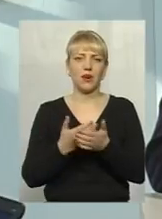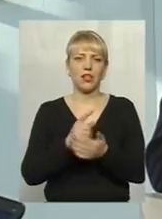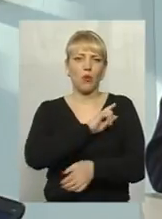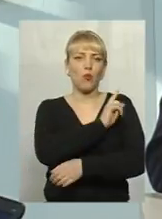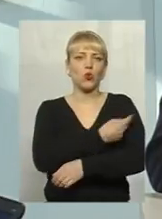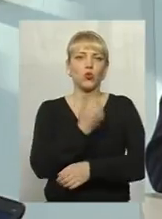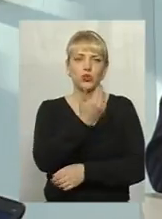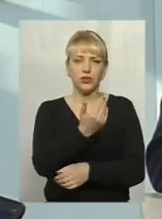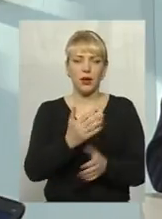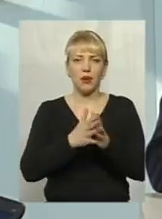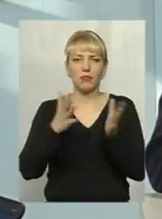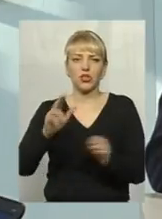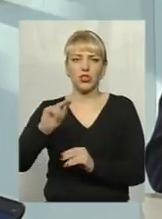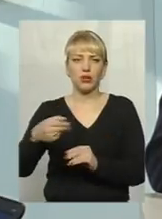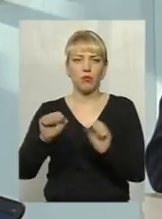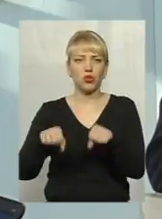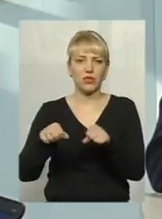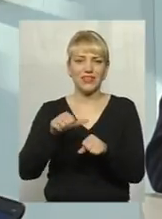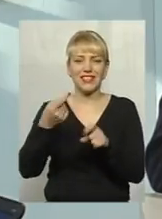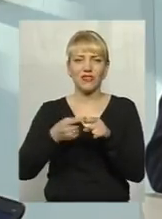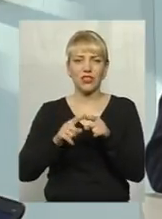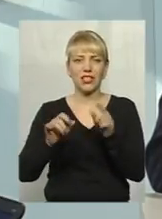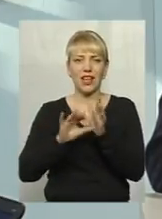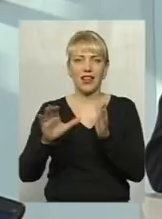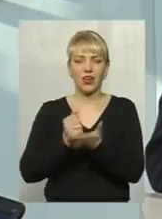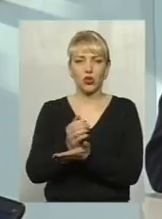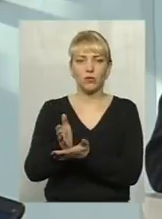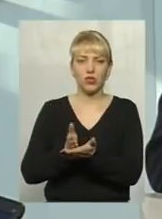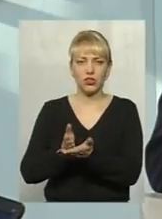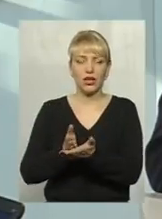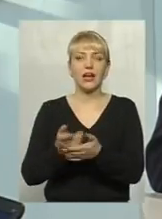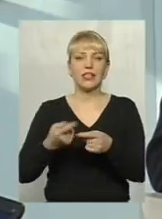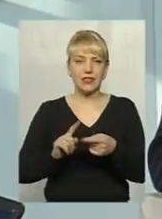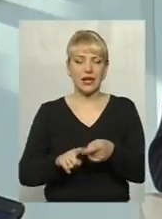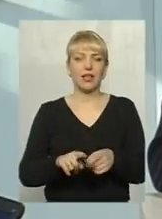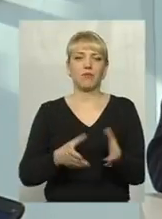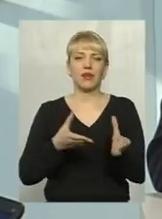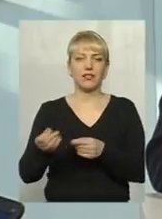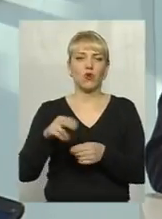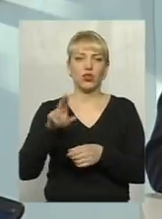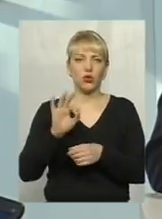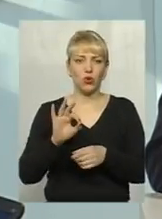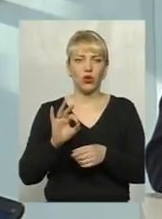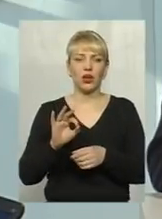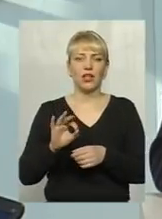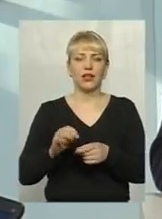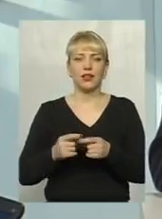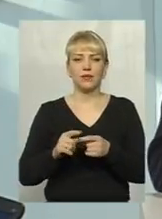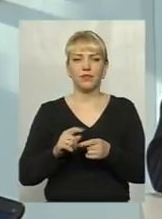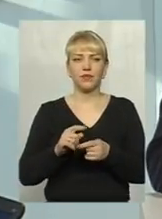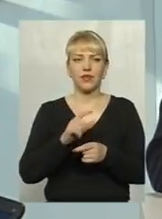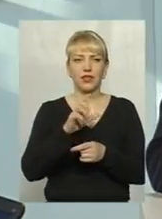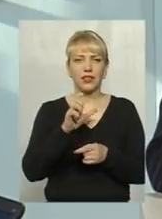перевищує можливості цієї електромережі, це, звичайно, приводить або до короткого замкнування цієї електромережі з